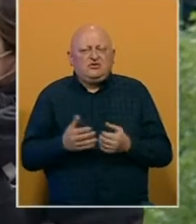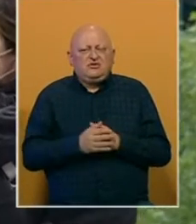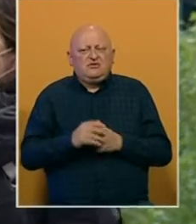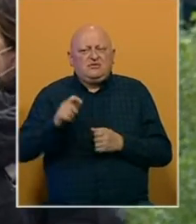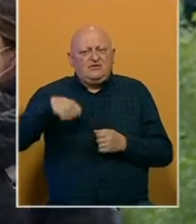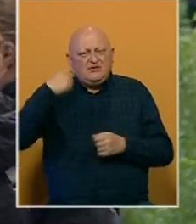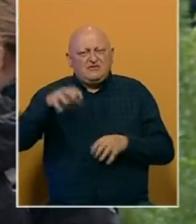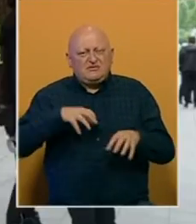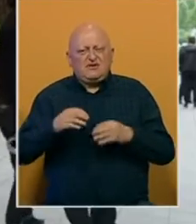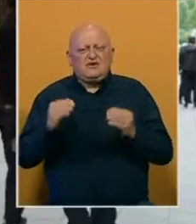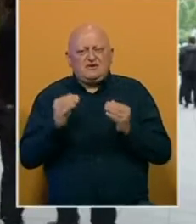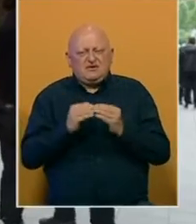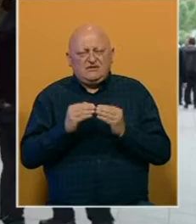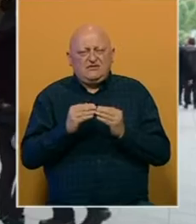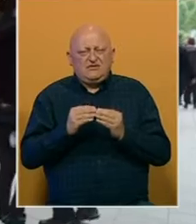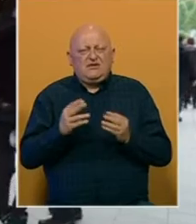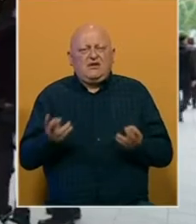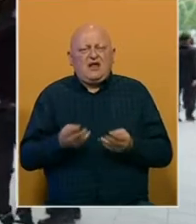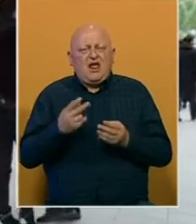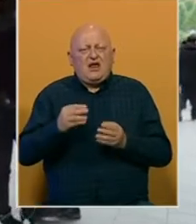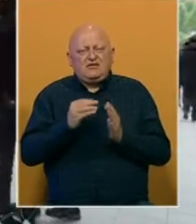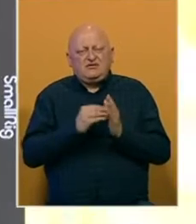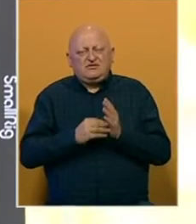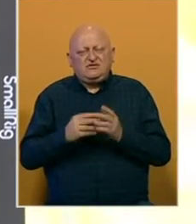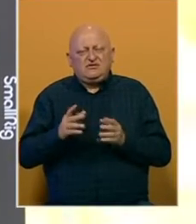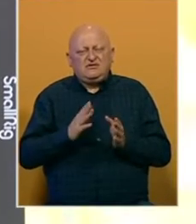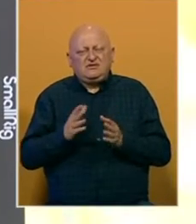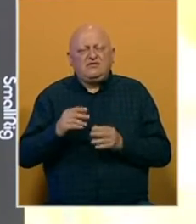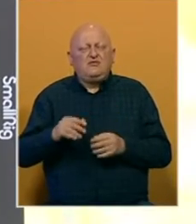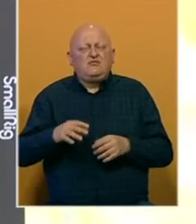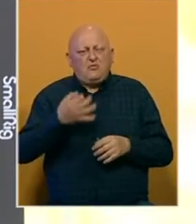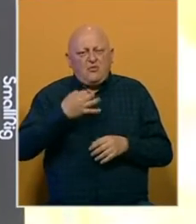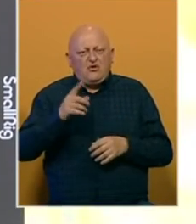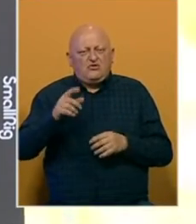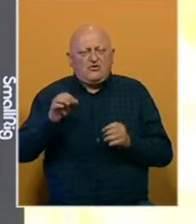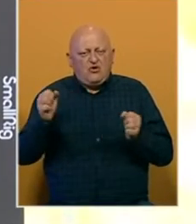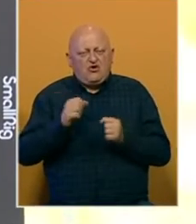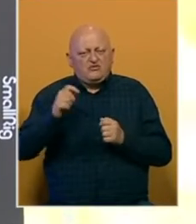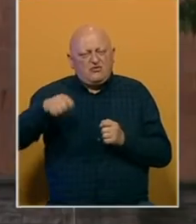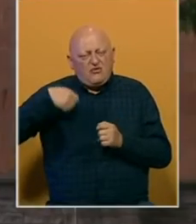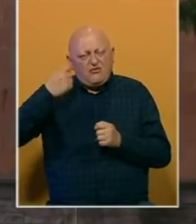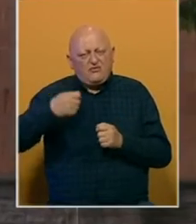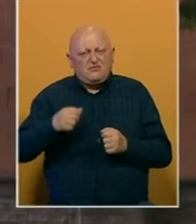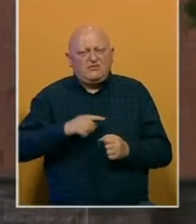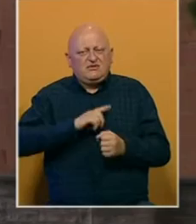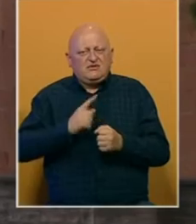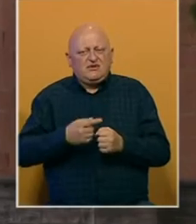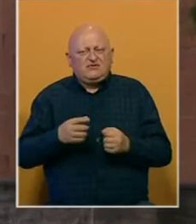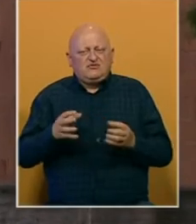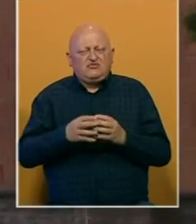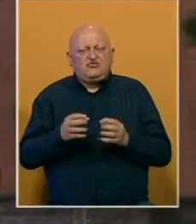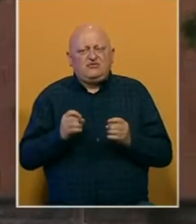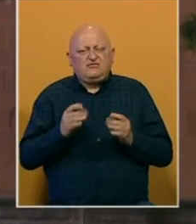Filmski radnici se slažu da su lagani sadržaj i kakve nude serije znatno popularniji od ozbiljnog umjetničkog filma sa snažnim i važnim društvenim